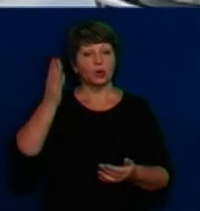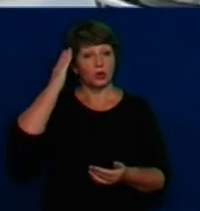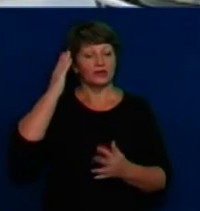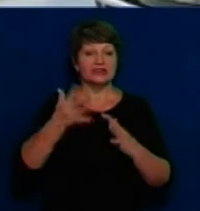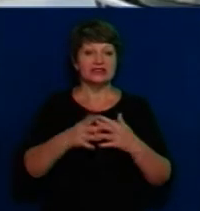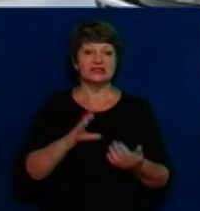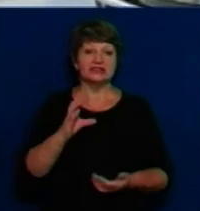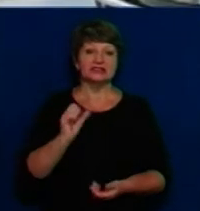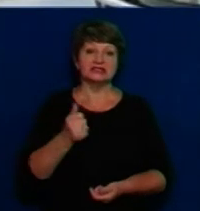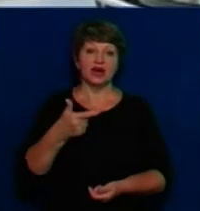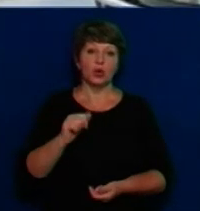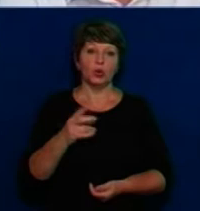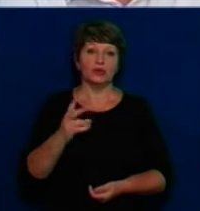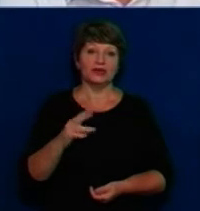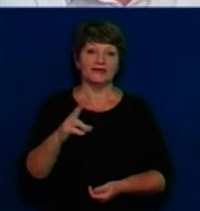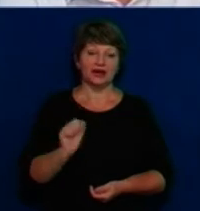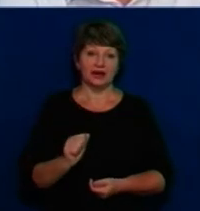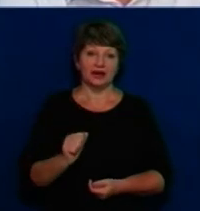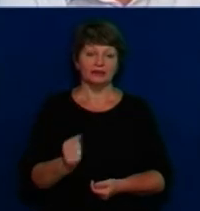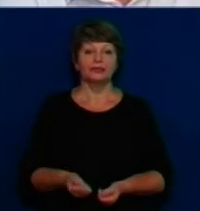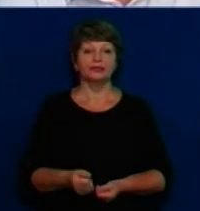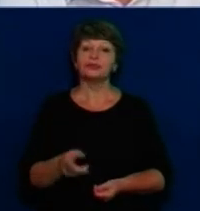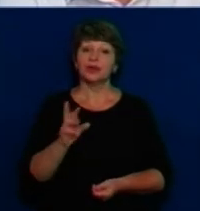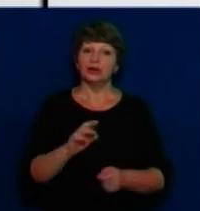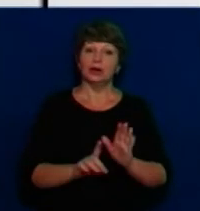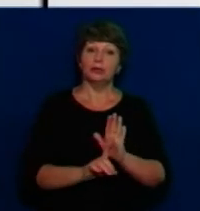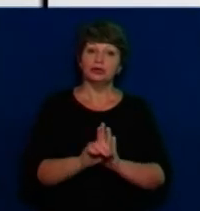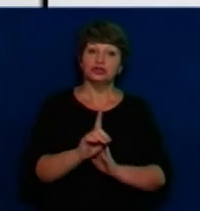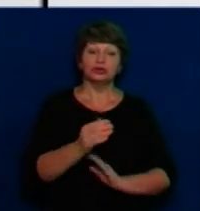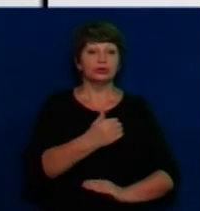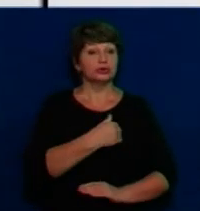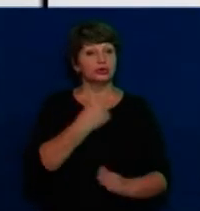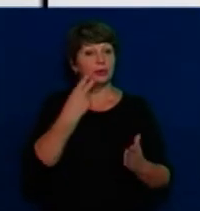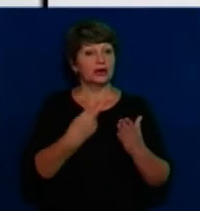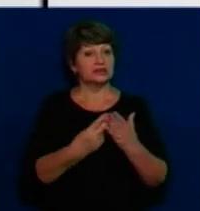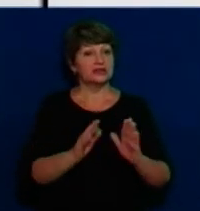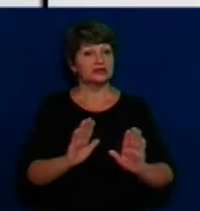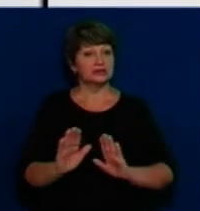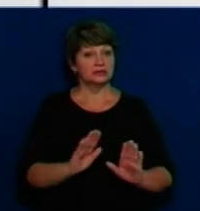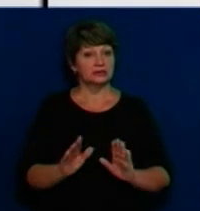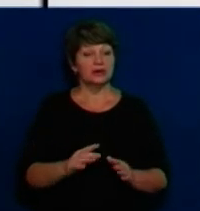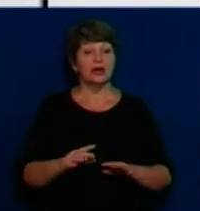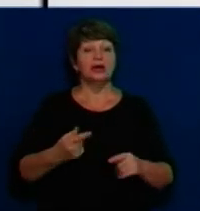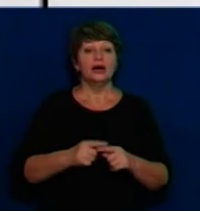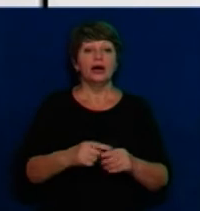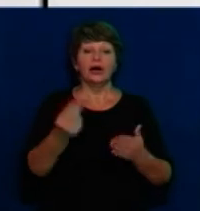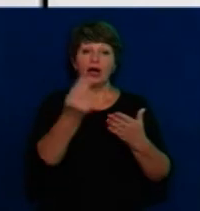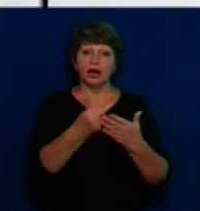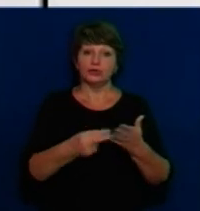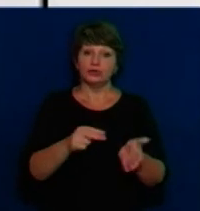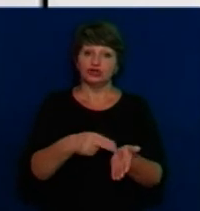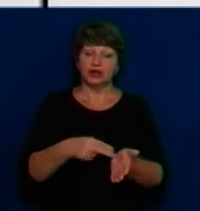Сагунівка. Дякую, що ви з нами. Та для початку я хочу попросити пана режисера вивести на екран мапу Черкаської